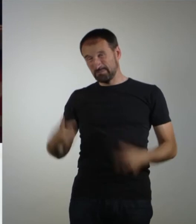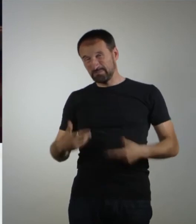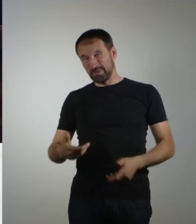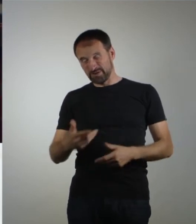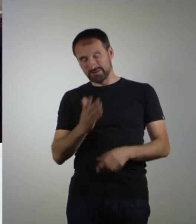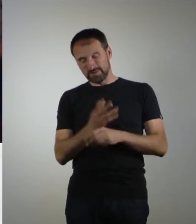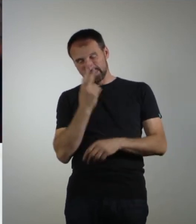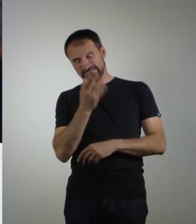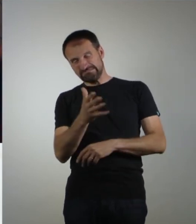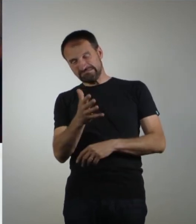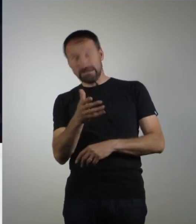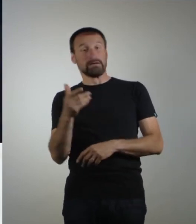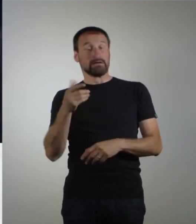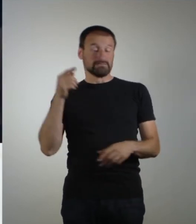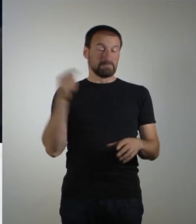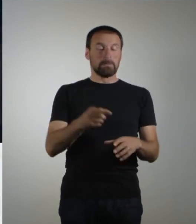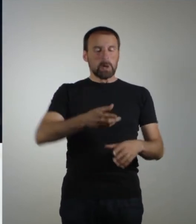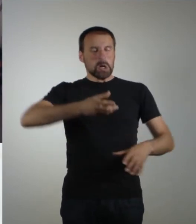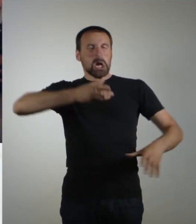jahrelange Erfahrung. Auf geht's, Jungs.